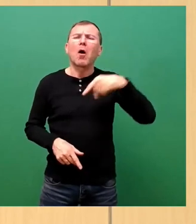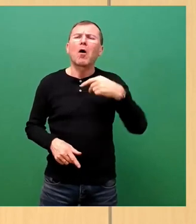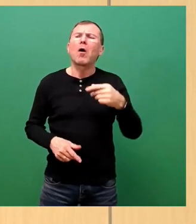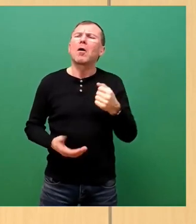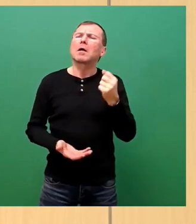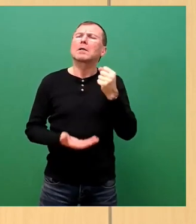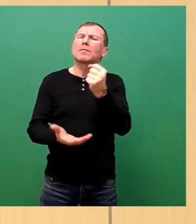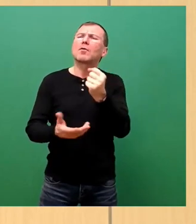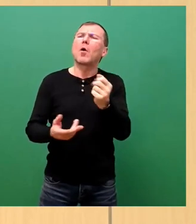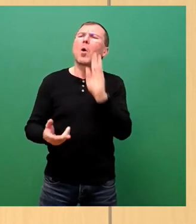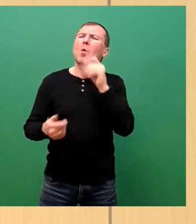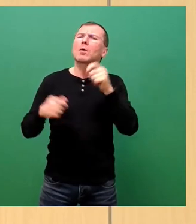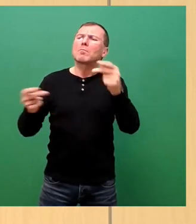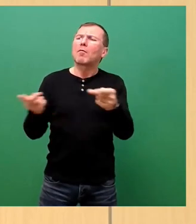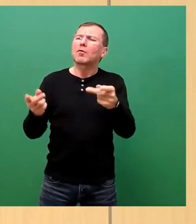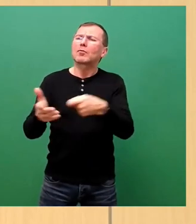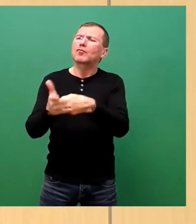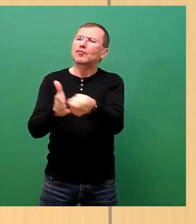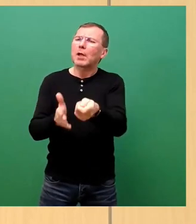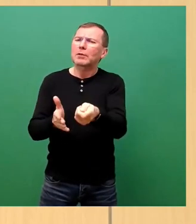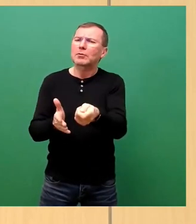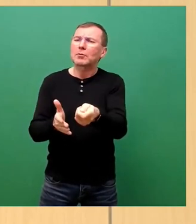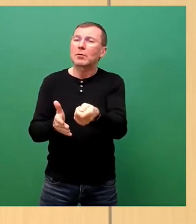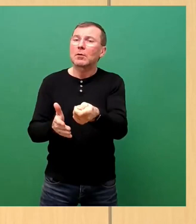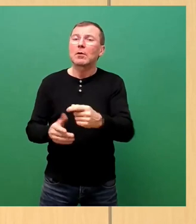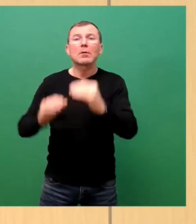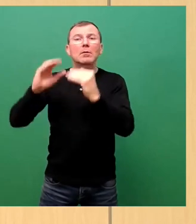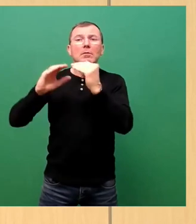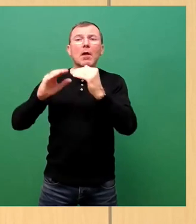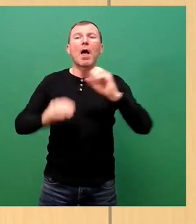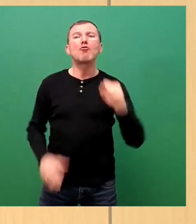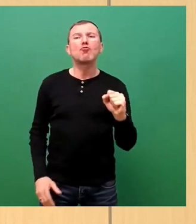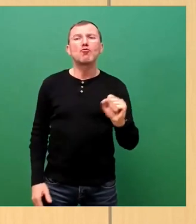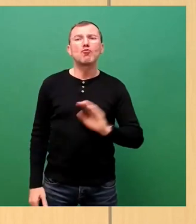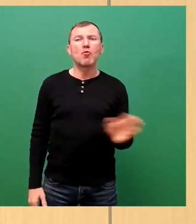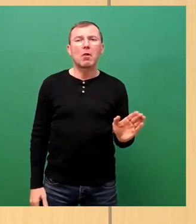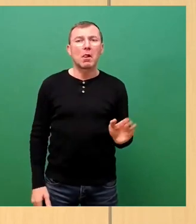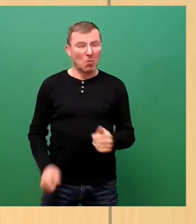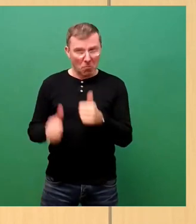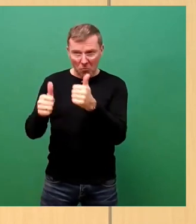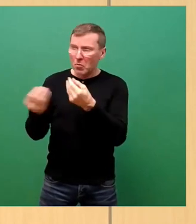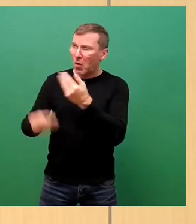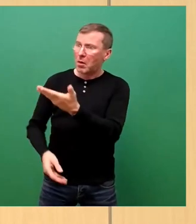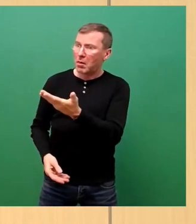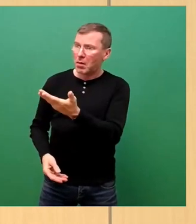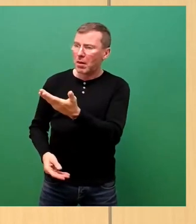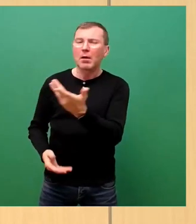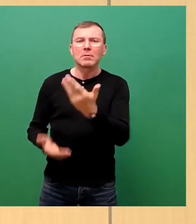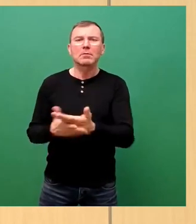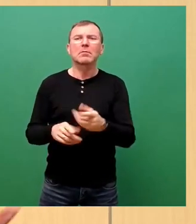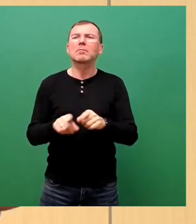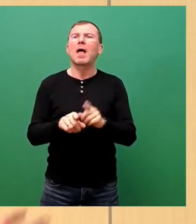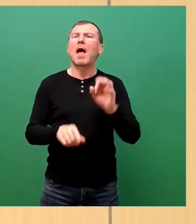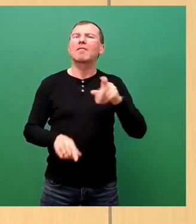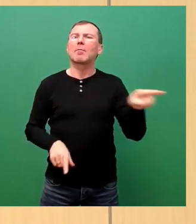geförderten Wohnungsbau, ja, dann ist die Quote bei Null. Super verhandelt. Wahrscheinlich ist das doch ein Grund, warum die FDP zustimmt,